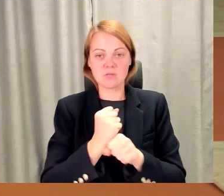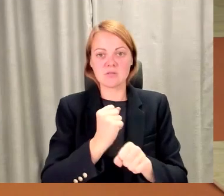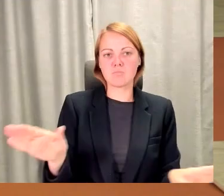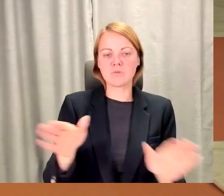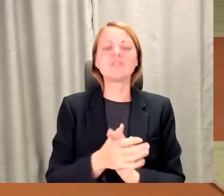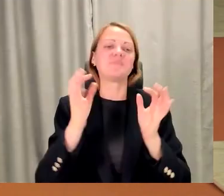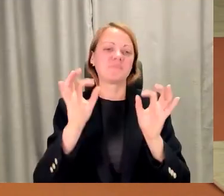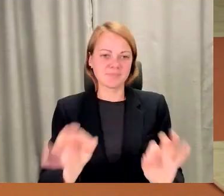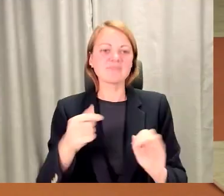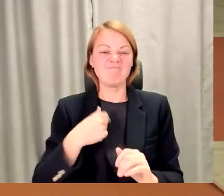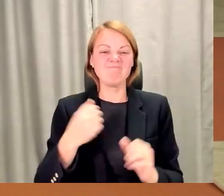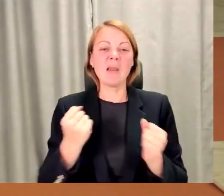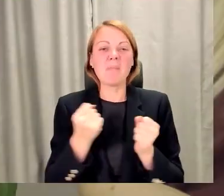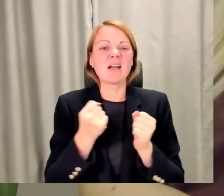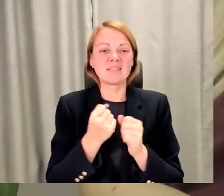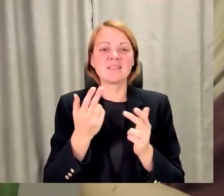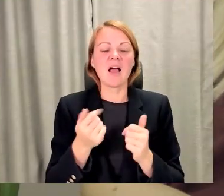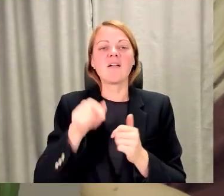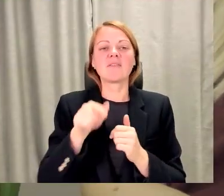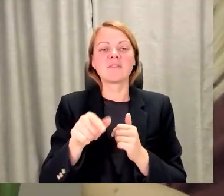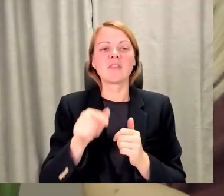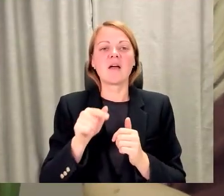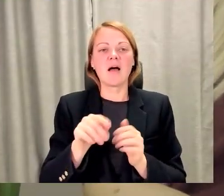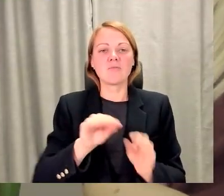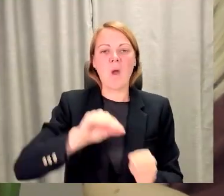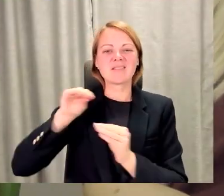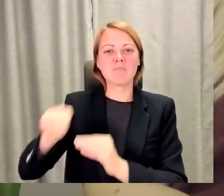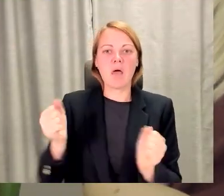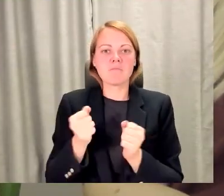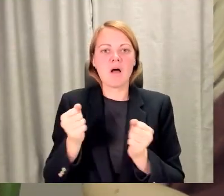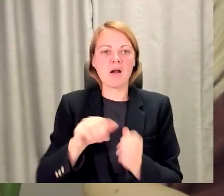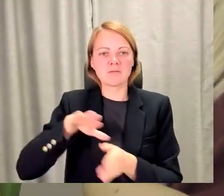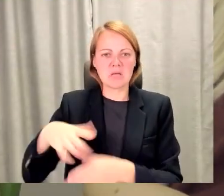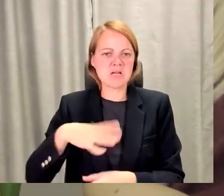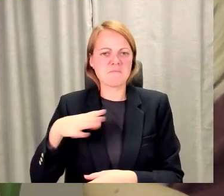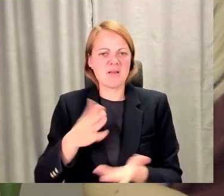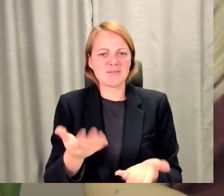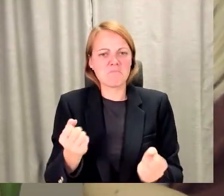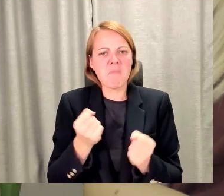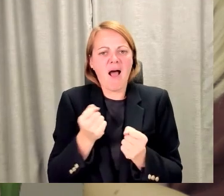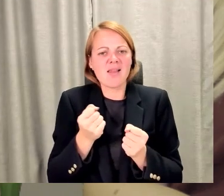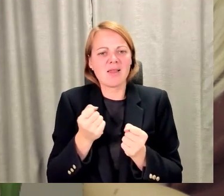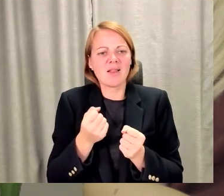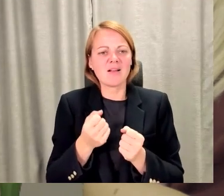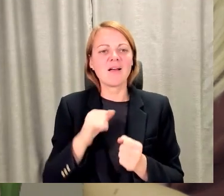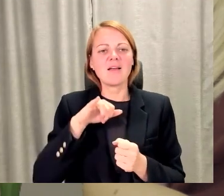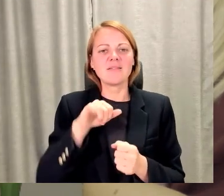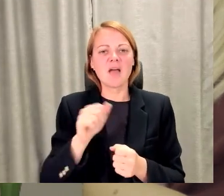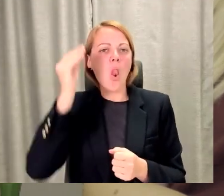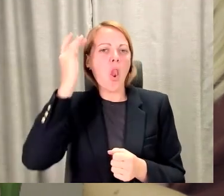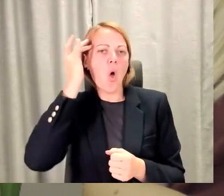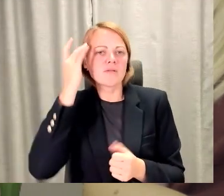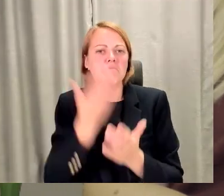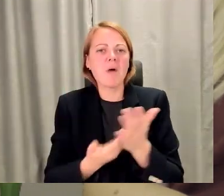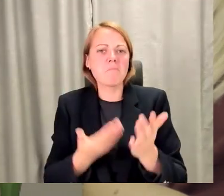nolikt malā to, saprast no kā ir baili un kāpēc ir baili. Nu, tieši tas jau, ja nav loģisks pamatojums baidīties, tad ok,